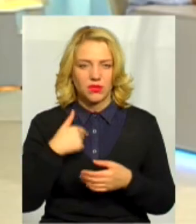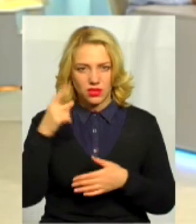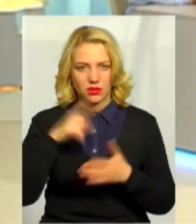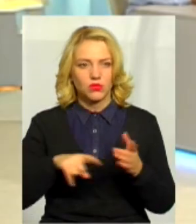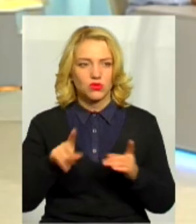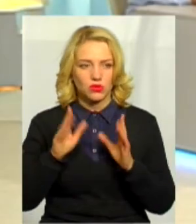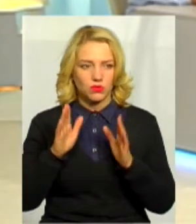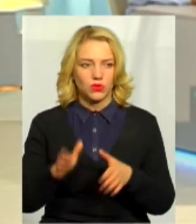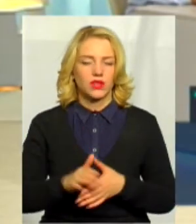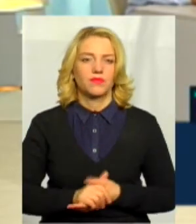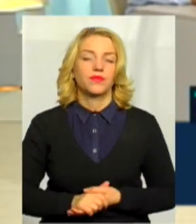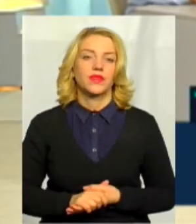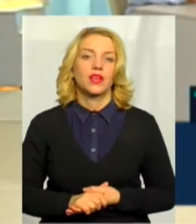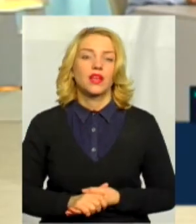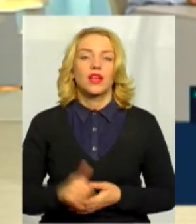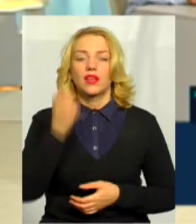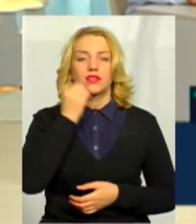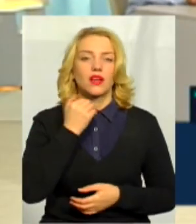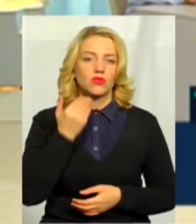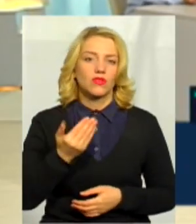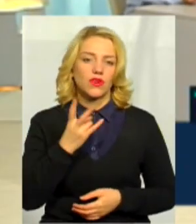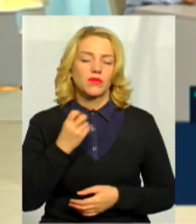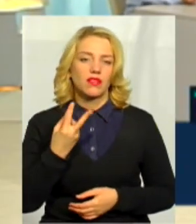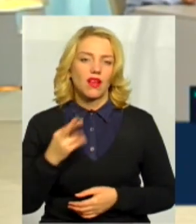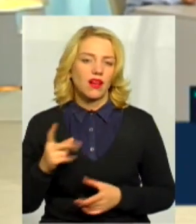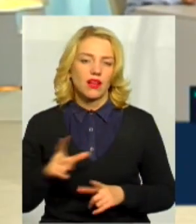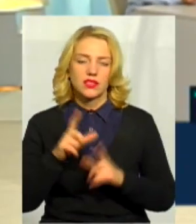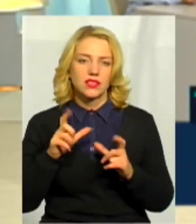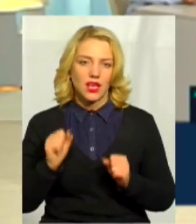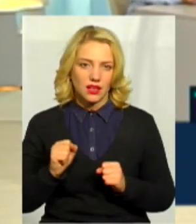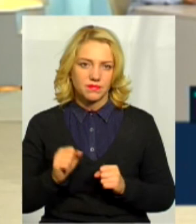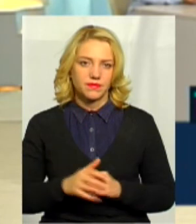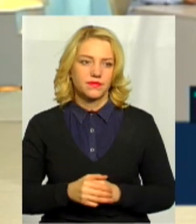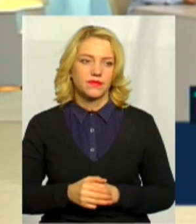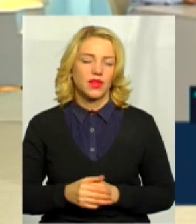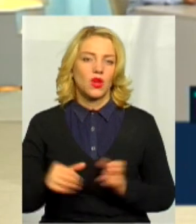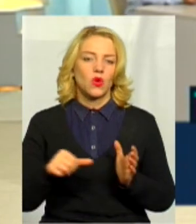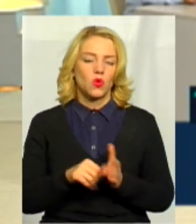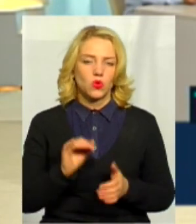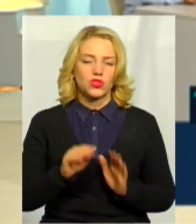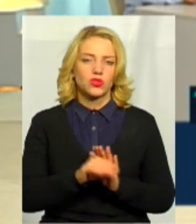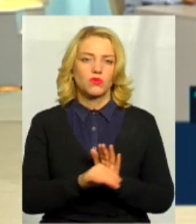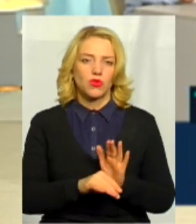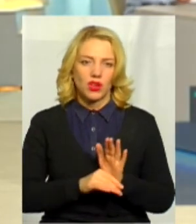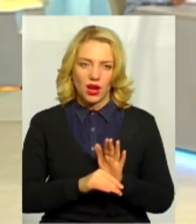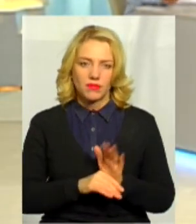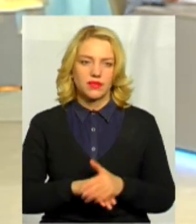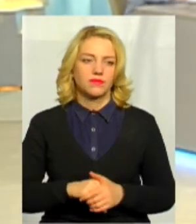буде. Музей буде. Дякую вам, пані Наталю, за участь у програмі.